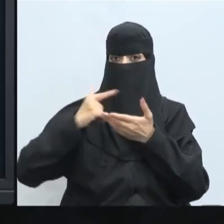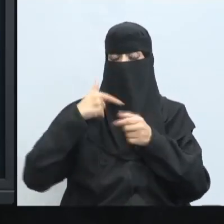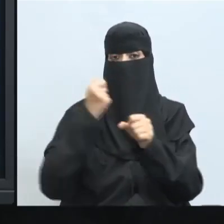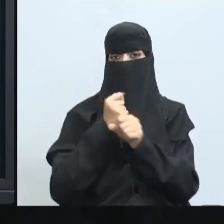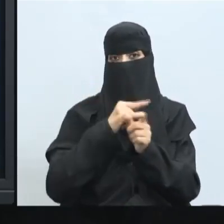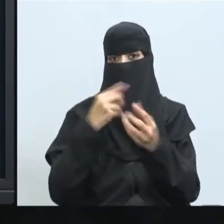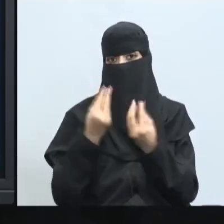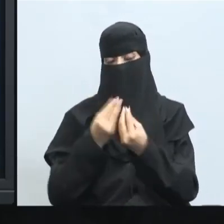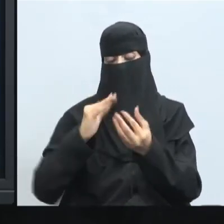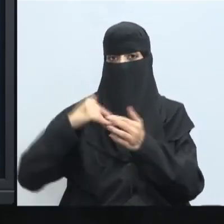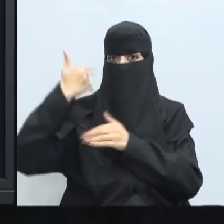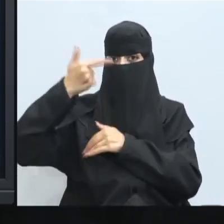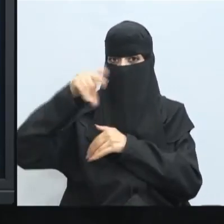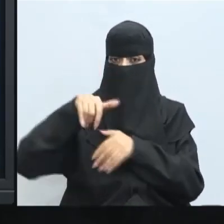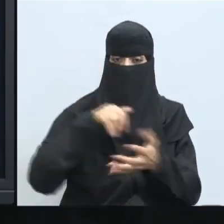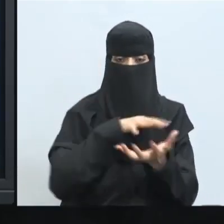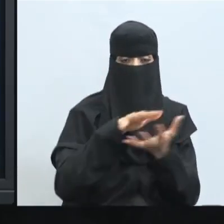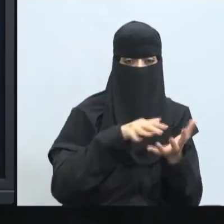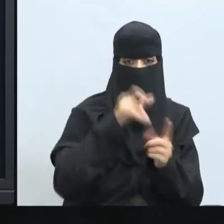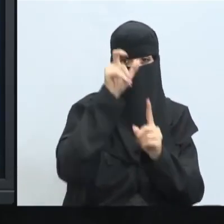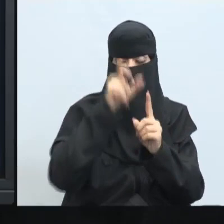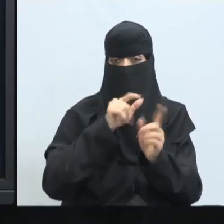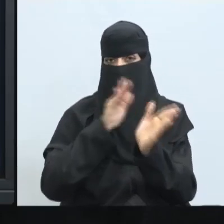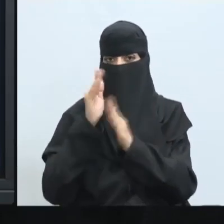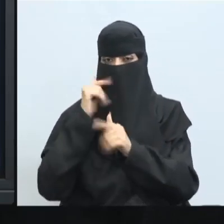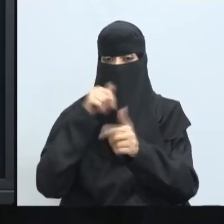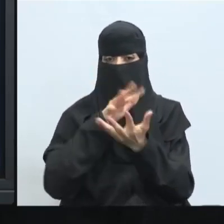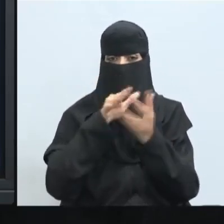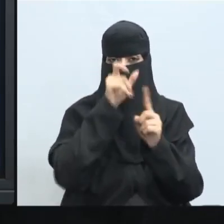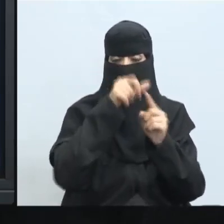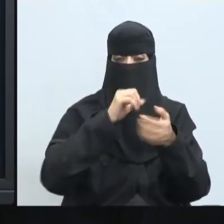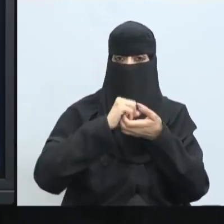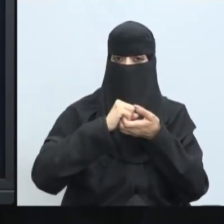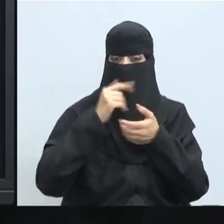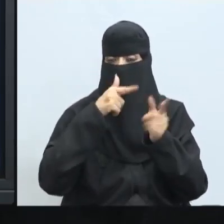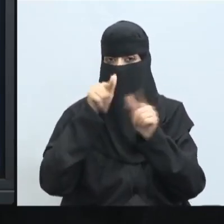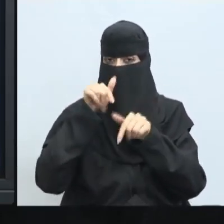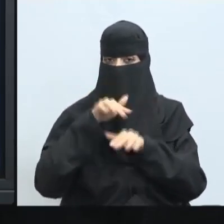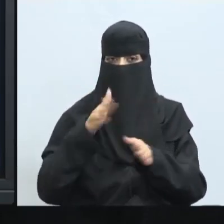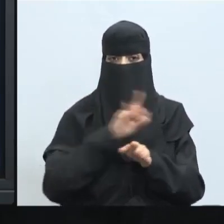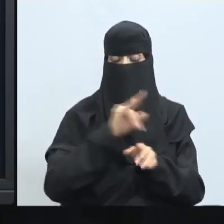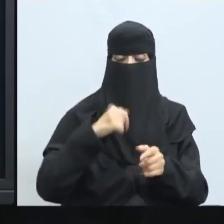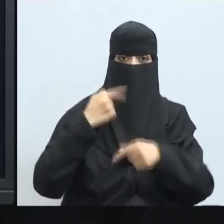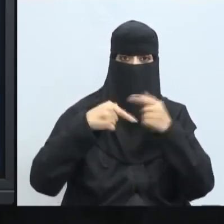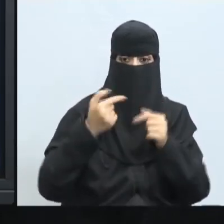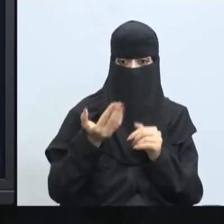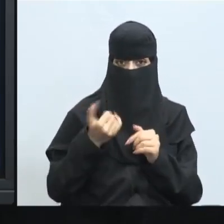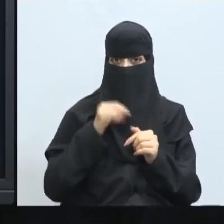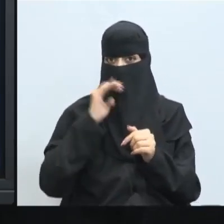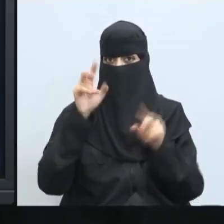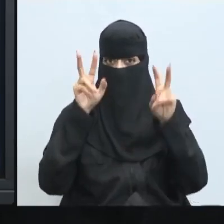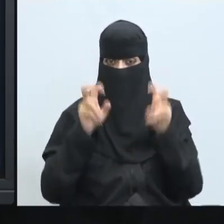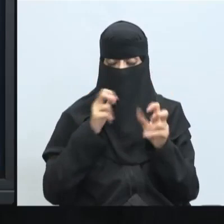وبالتالي أيضا مشكلات العملاء، مشكلات الموظفين كل ذلك حينما لا نستطيع تداركها من البداية